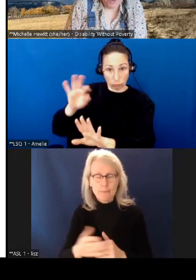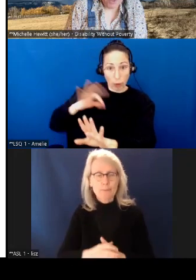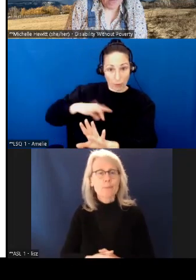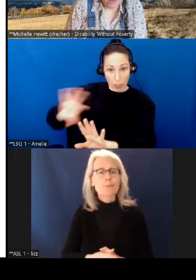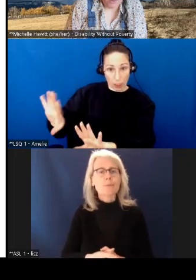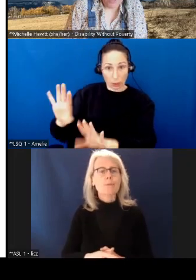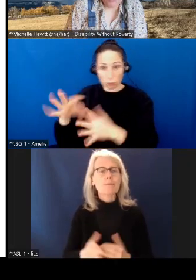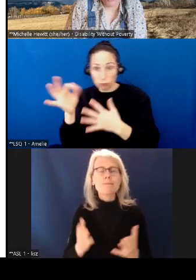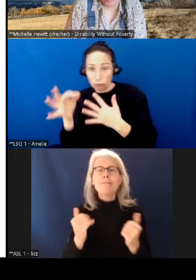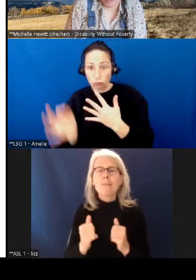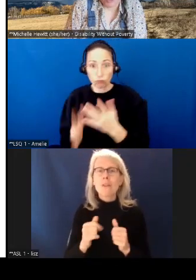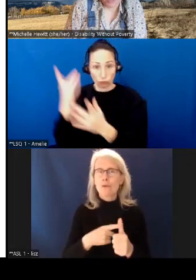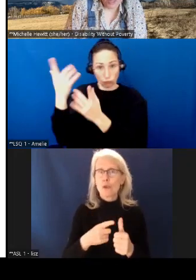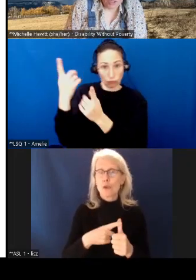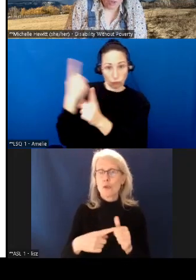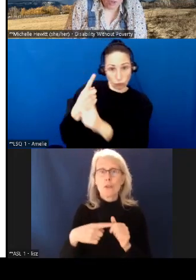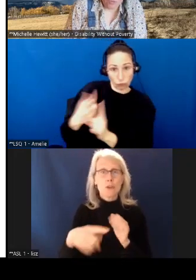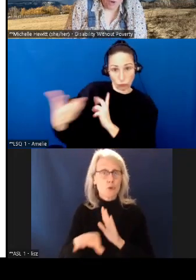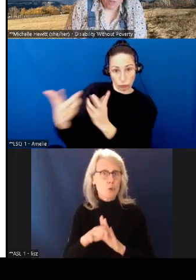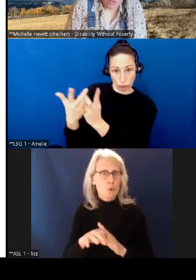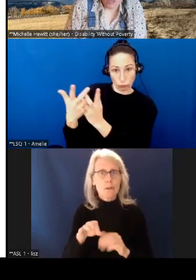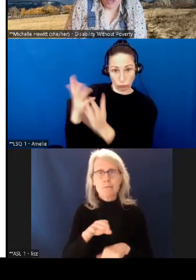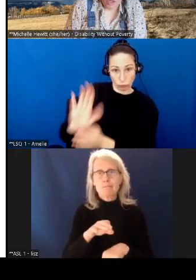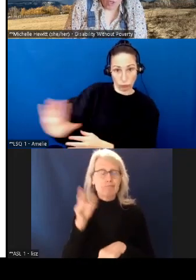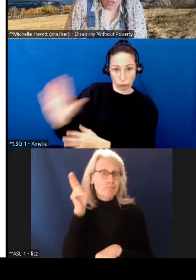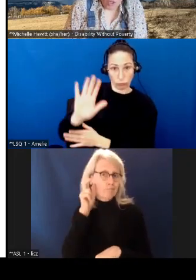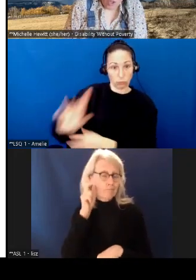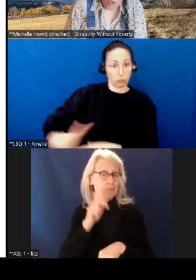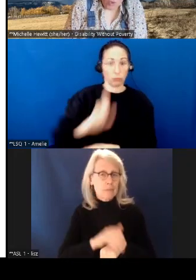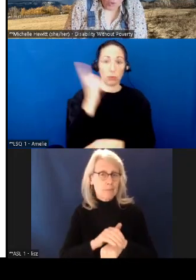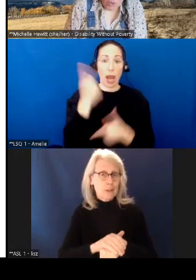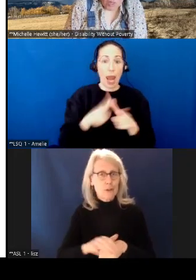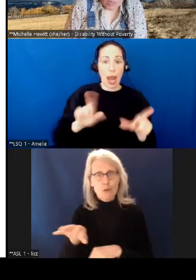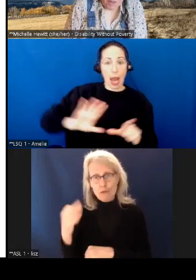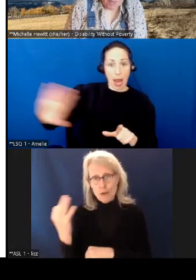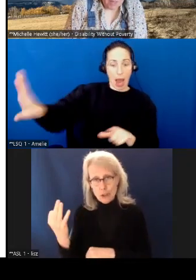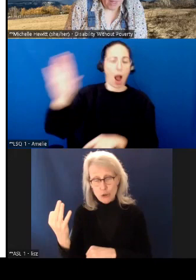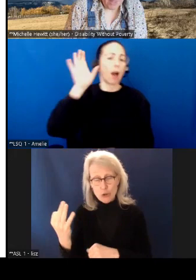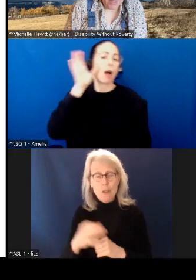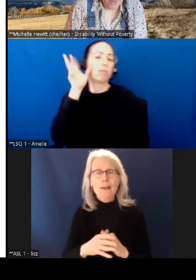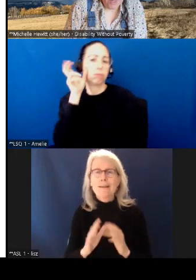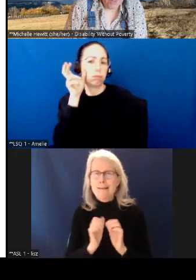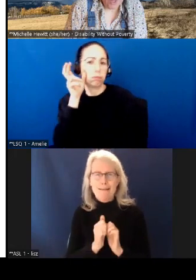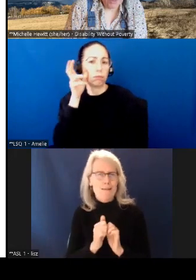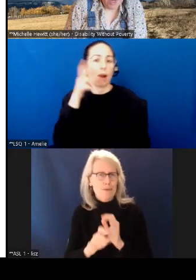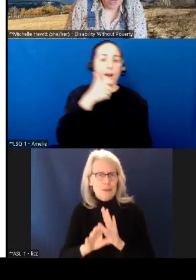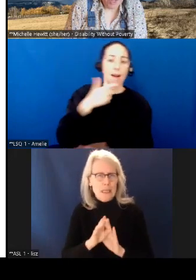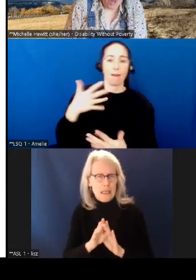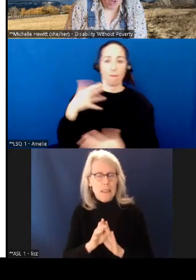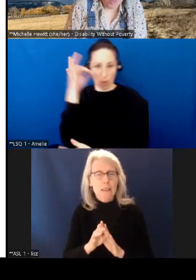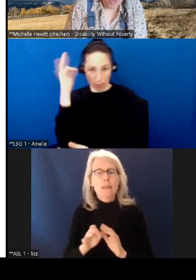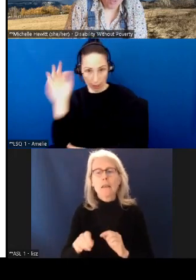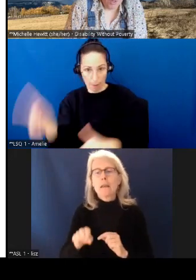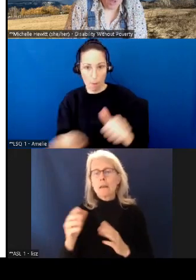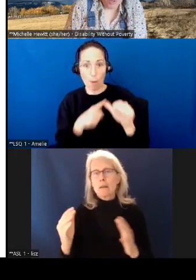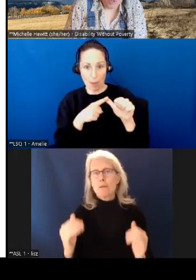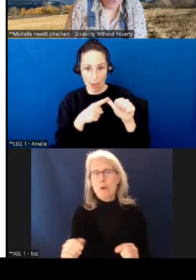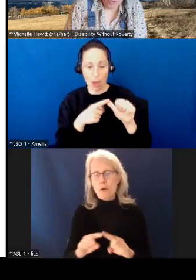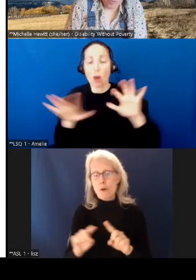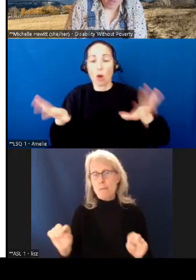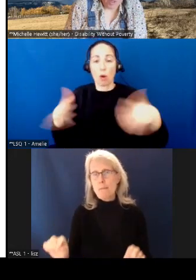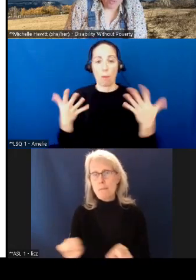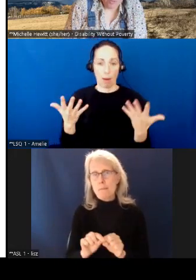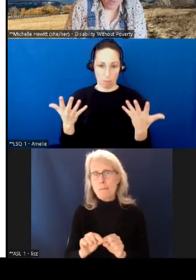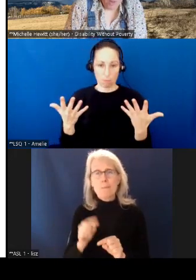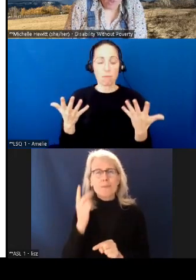de la façon appropriée. Premièrement, veuillez sélectionner votre langue d'écoute, anglais ou français. Pour ce